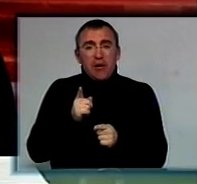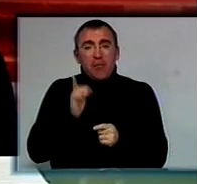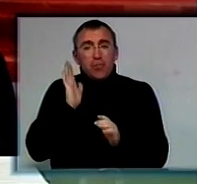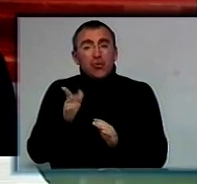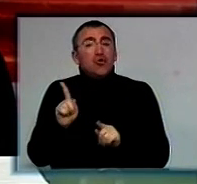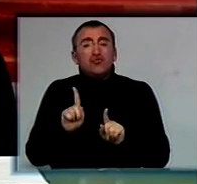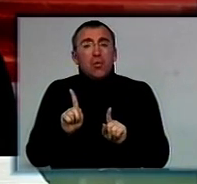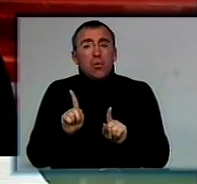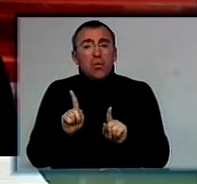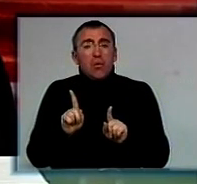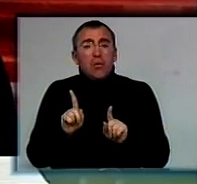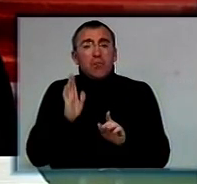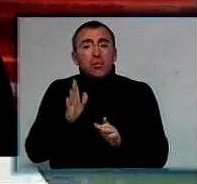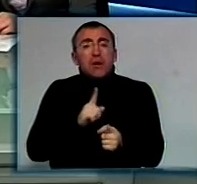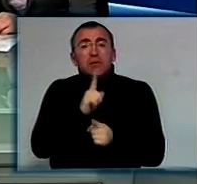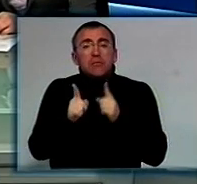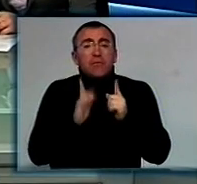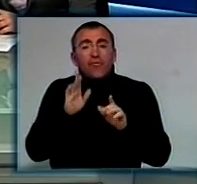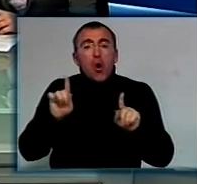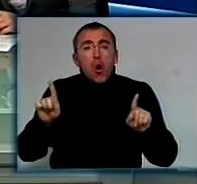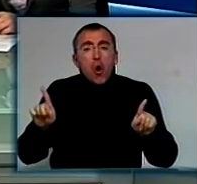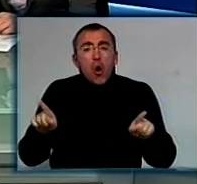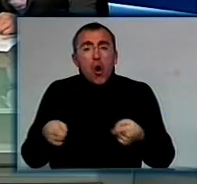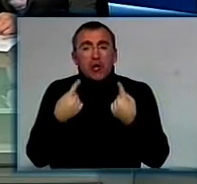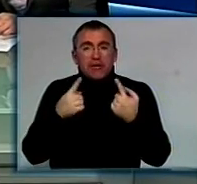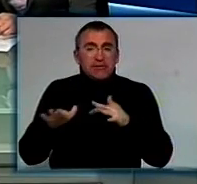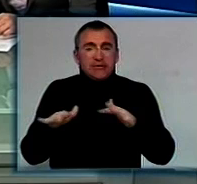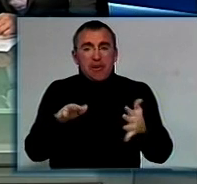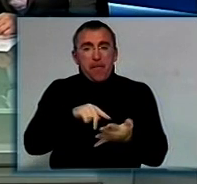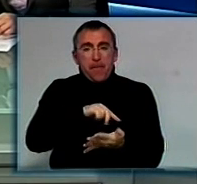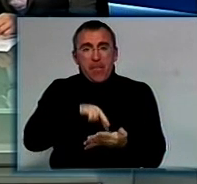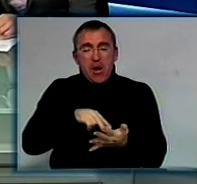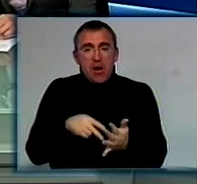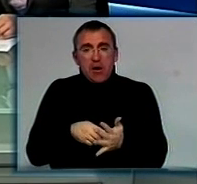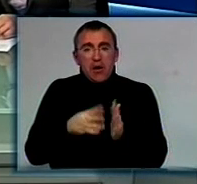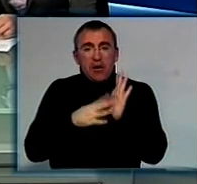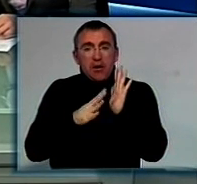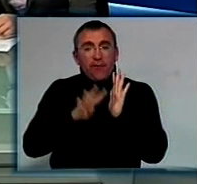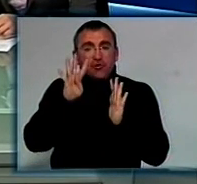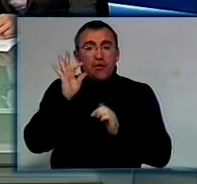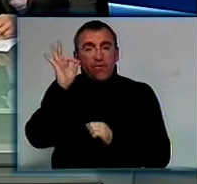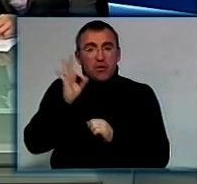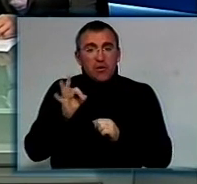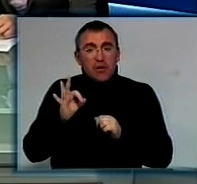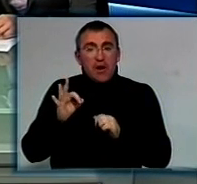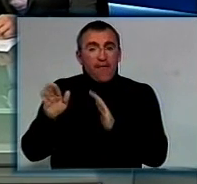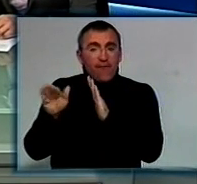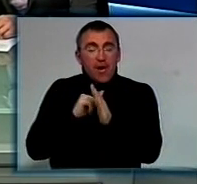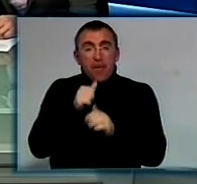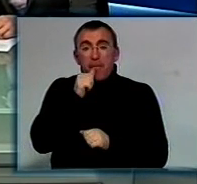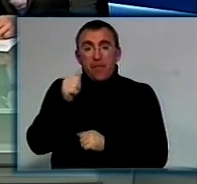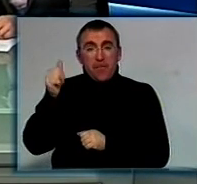будуть зміни лише в організаційному плані. 94% викликів минулому році,